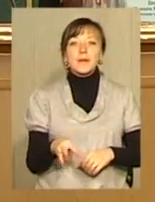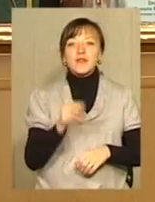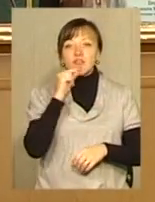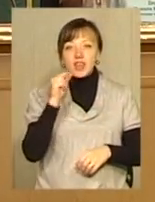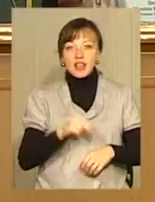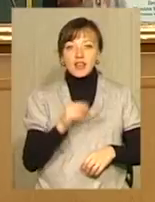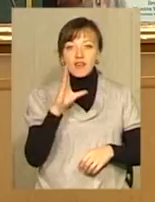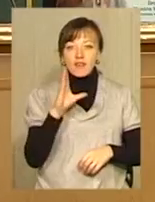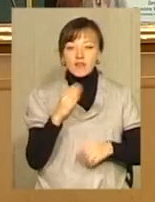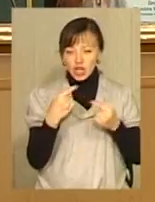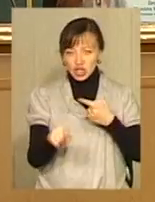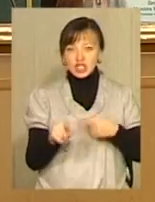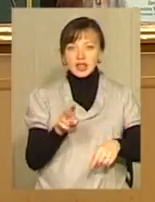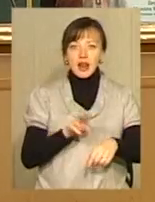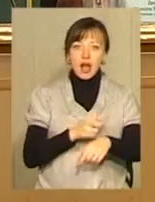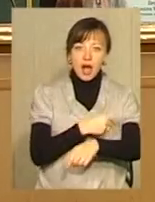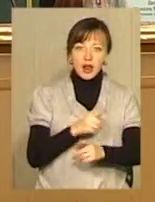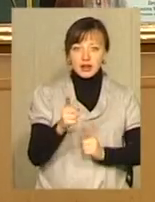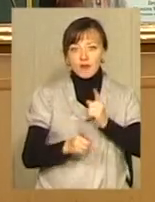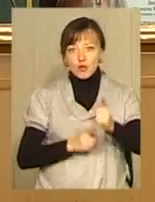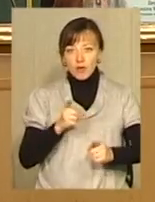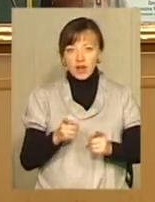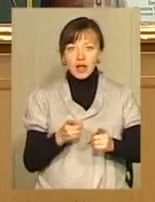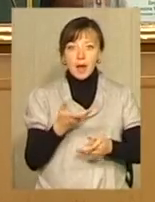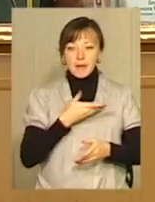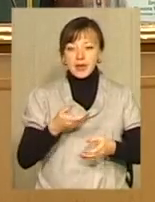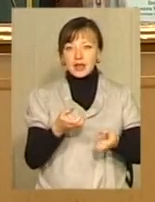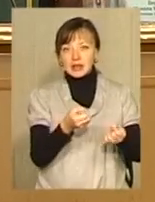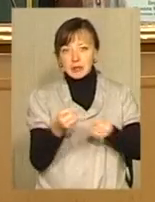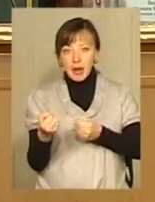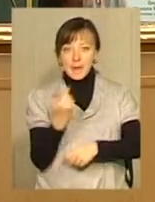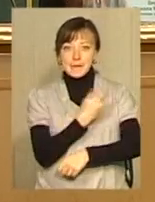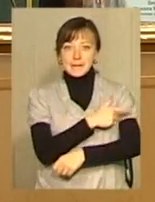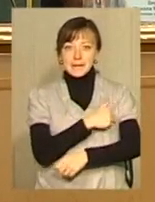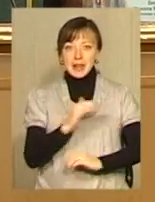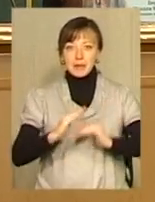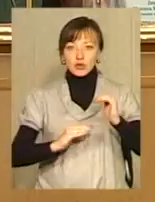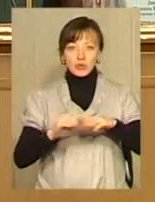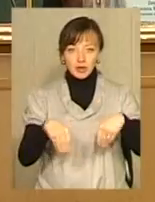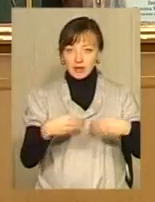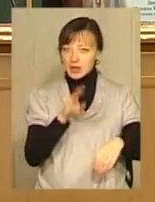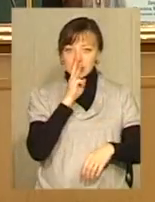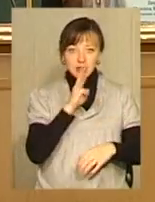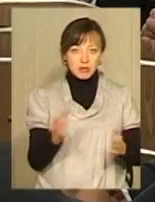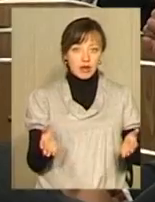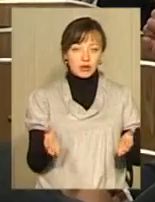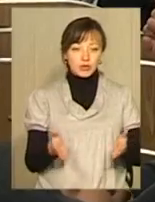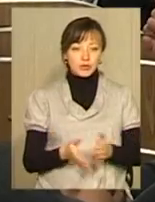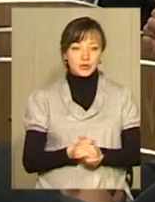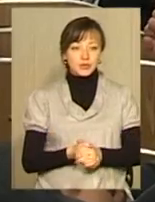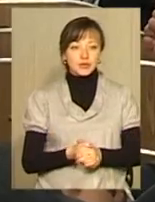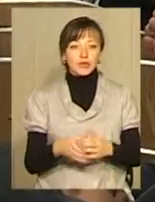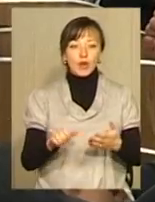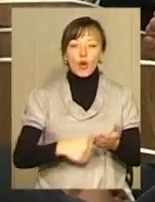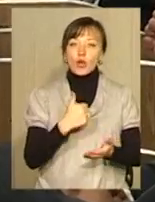Вовковинці чи інша лікарня, яка реформувалася, додає, а ми тримаємо медперсонал для того, щоб тільки їм давати заробітну плату? Головний